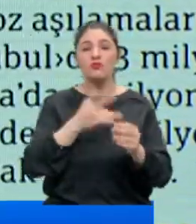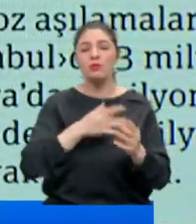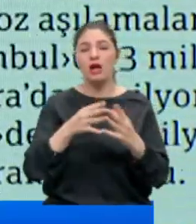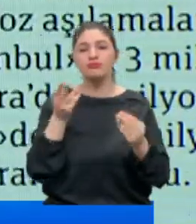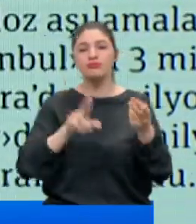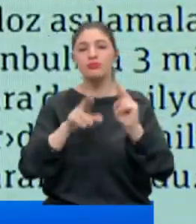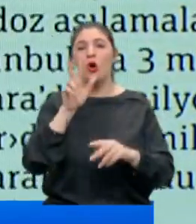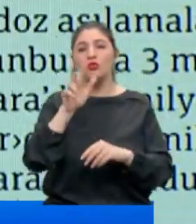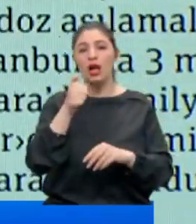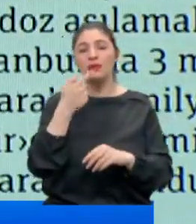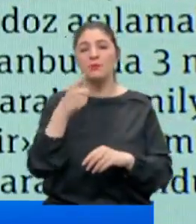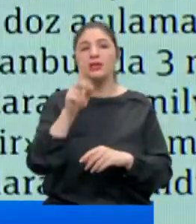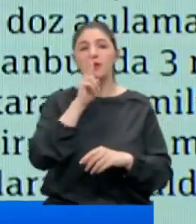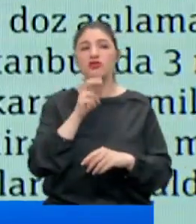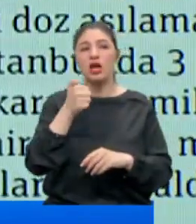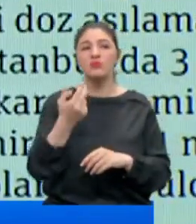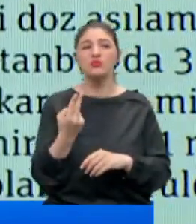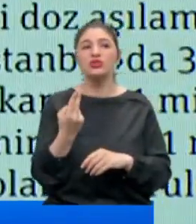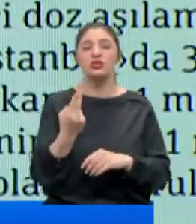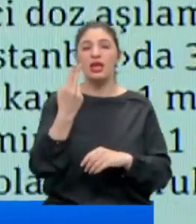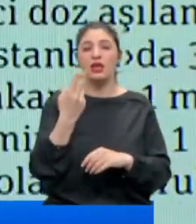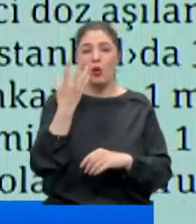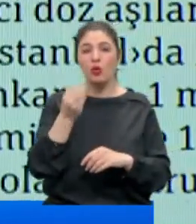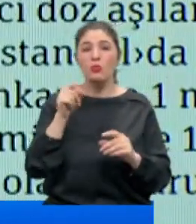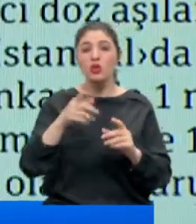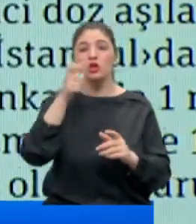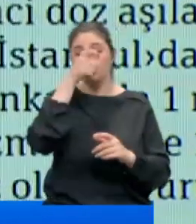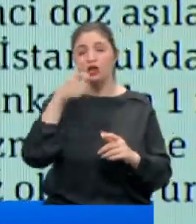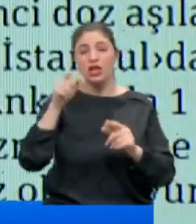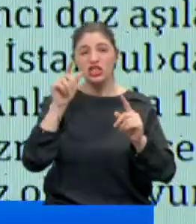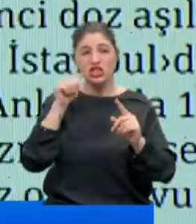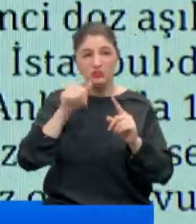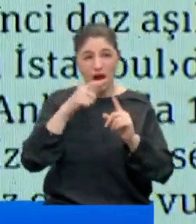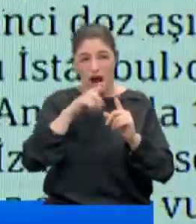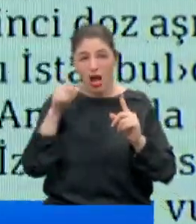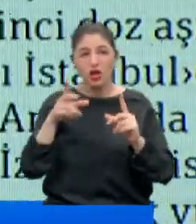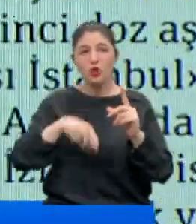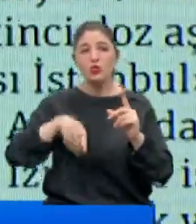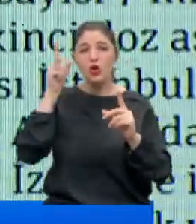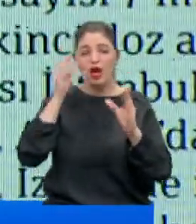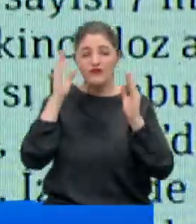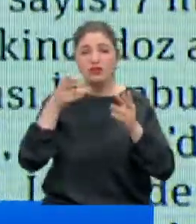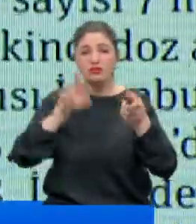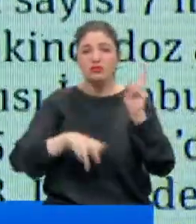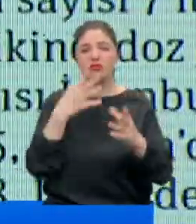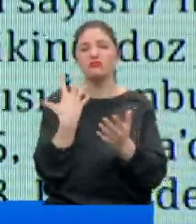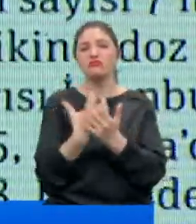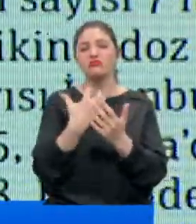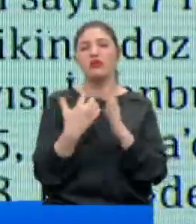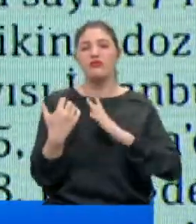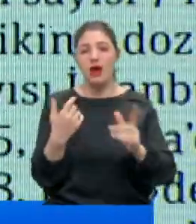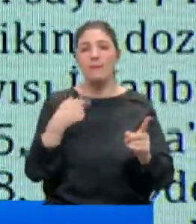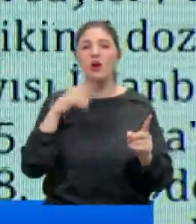can kaybı da 36.267'ye yükseldi. Böylece Türkiye'de şimdiye kadar en yüksek günlük ölüm sayısı kaydedildi.